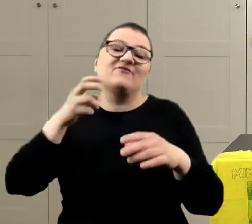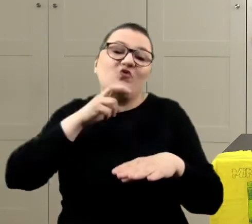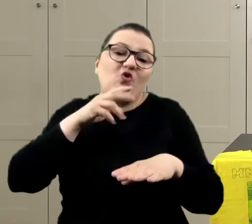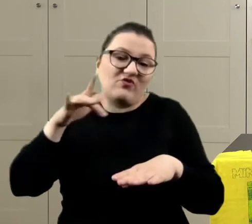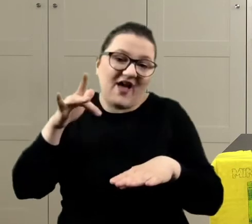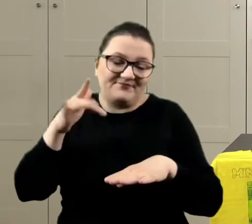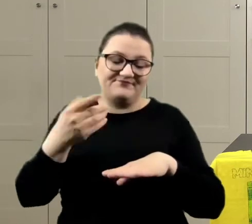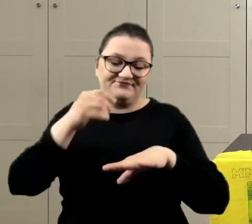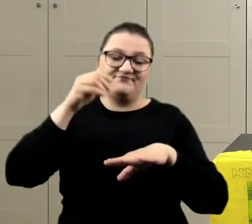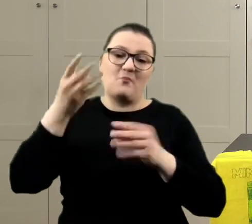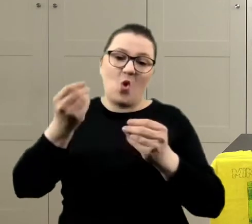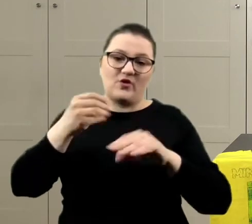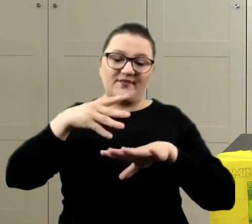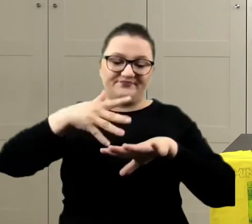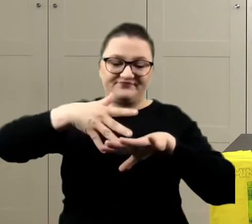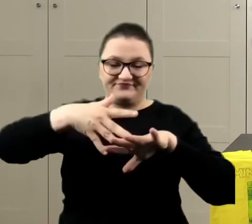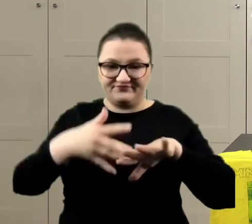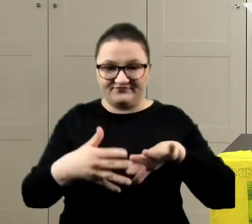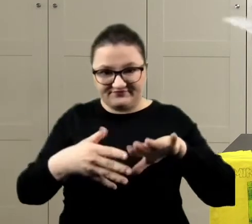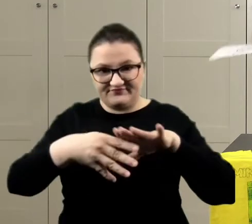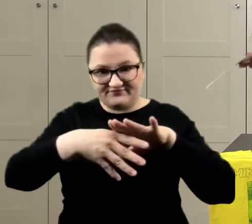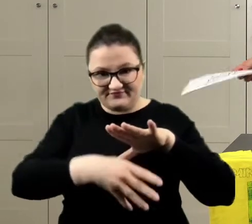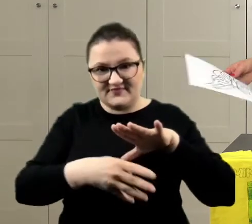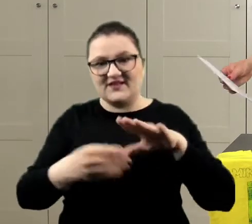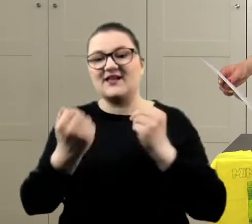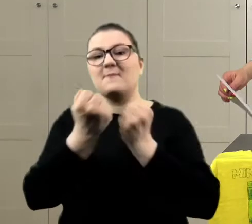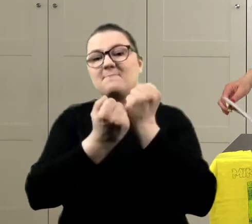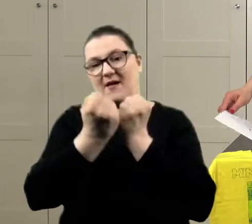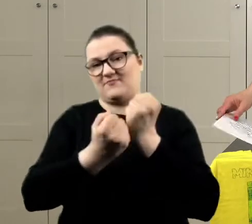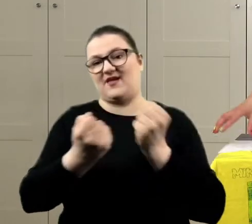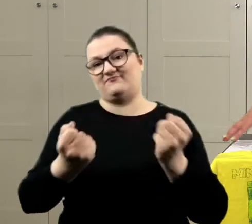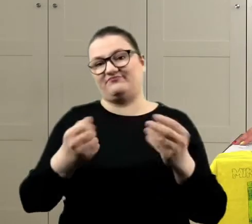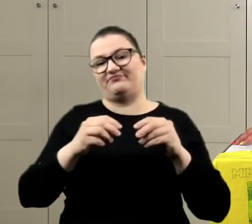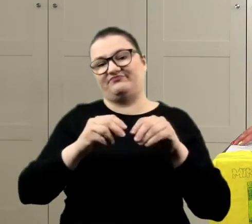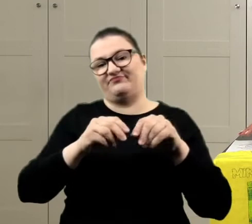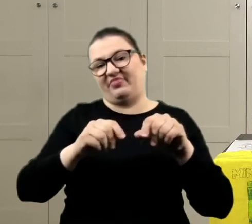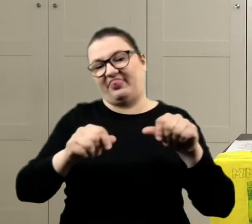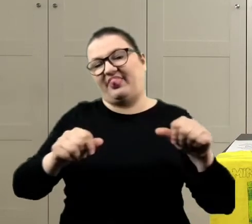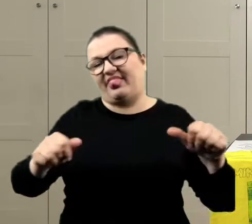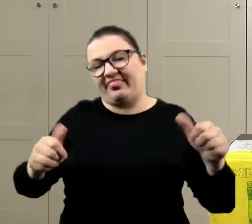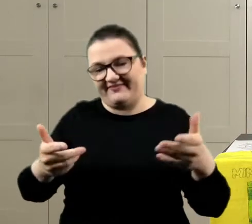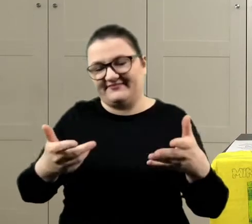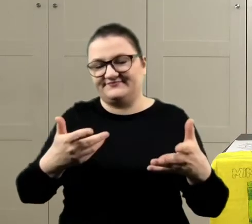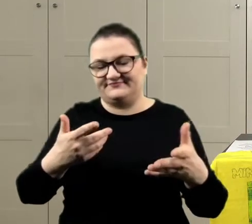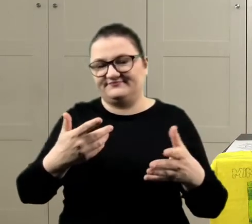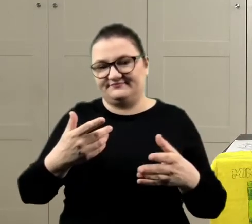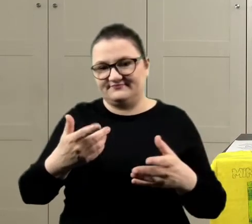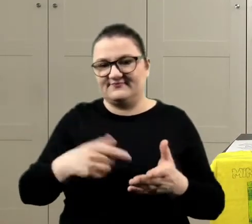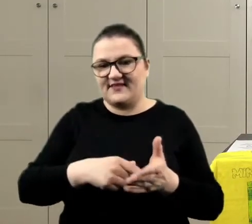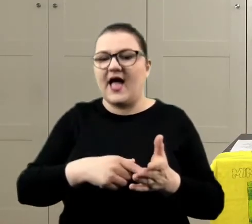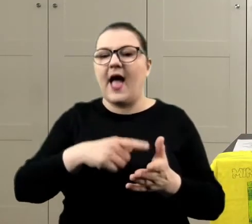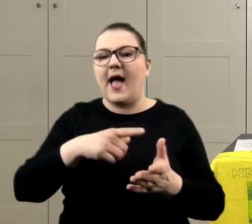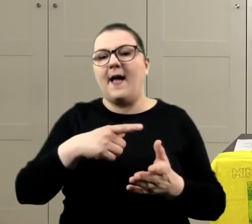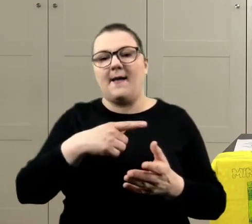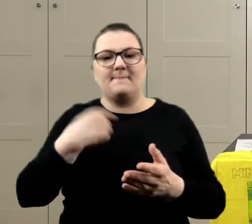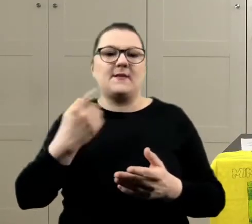będzie mokra i by nam przesiąkła i ten karton by się nam tutaj zaczął marszczyć, rozpuszczać, a my mamy specjalnie taką